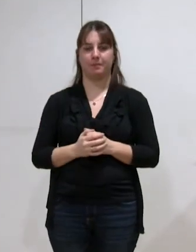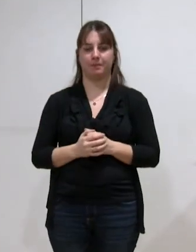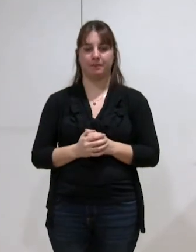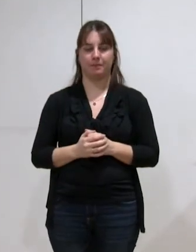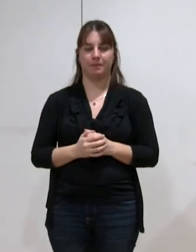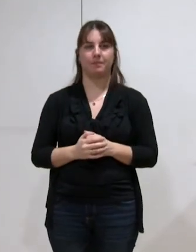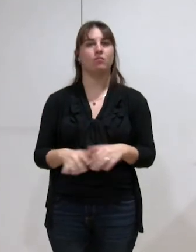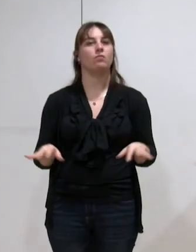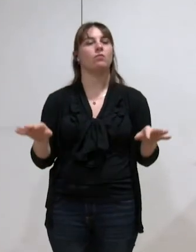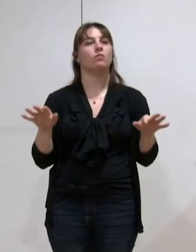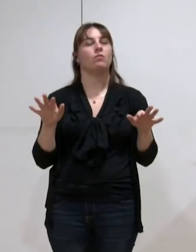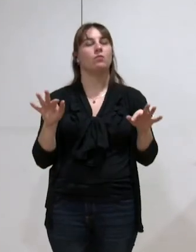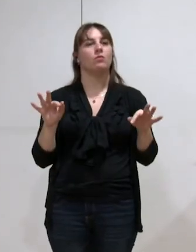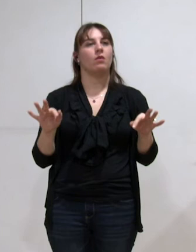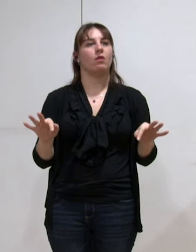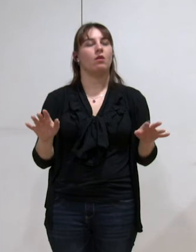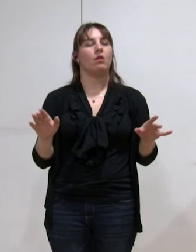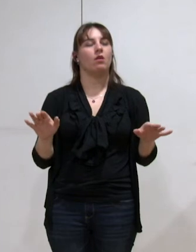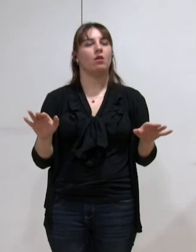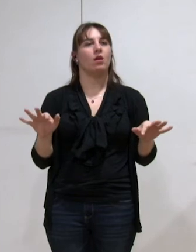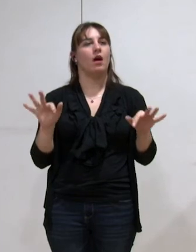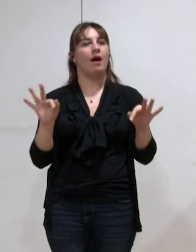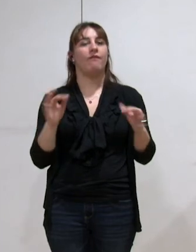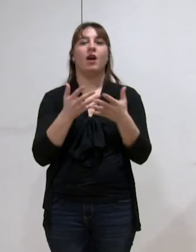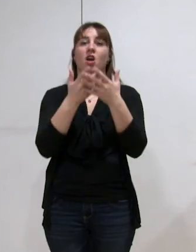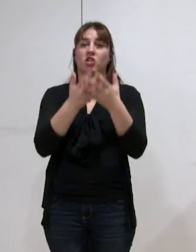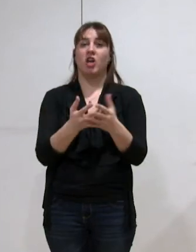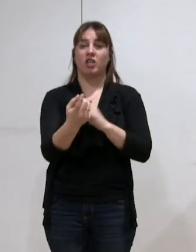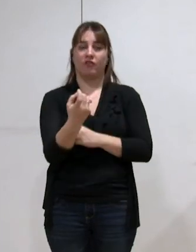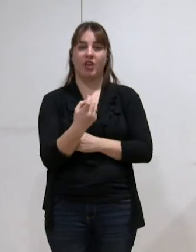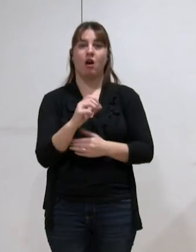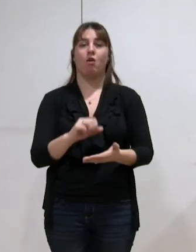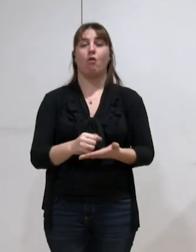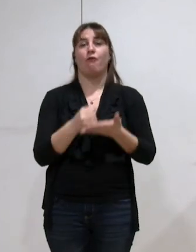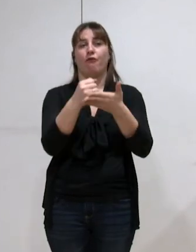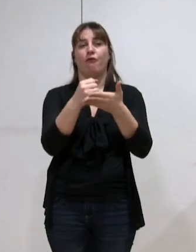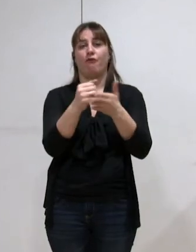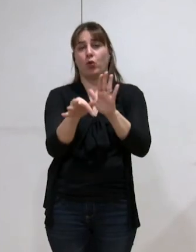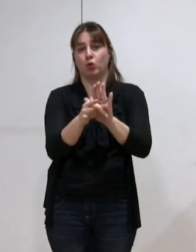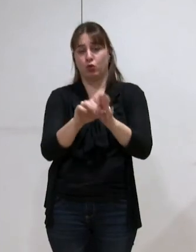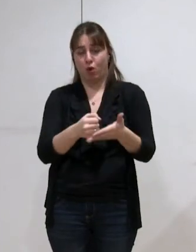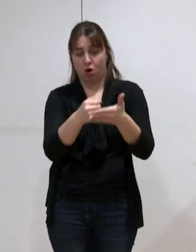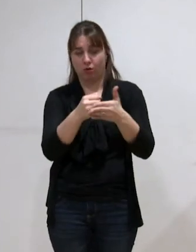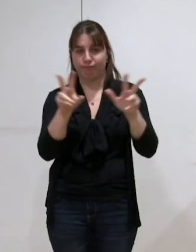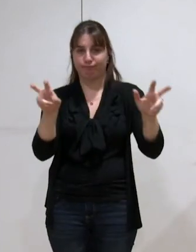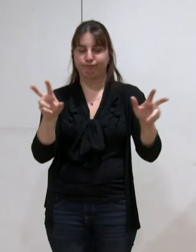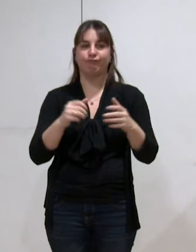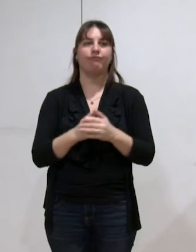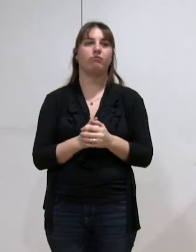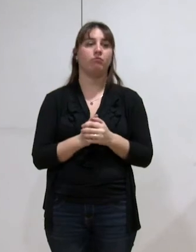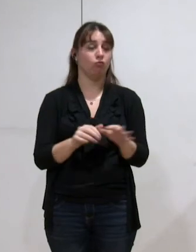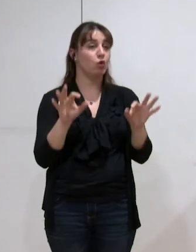des charges liées aux fonctions support, c'est vrai que les villes